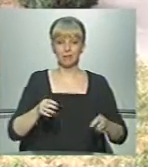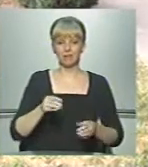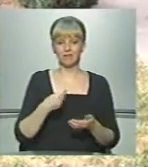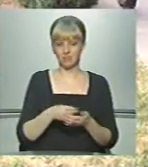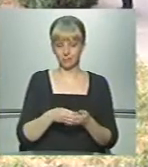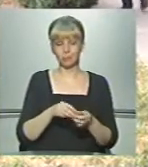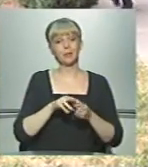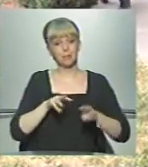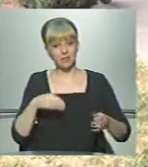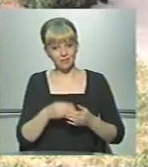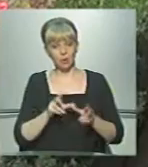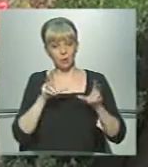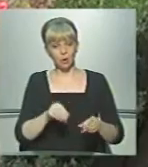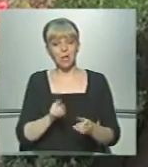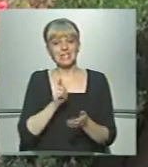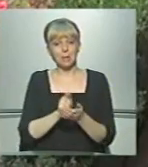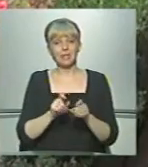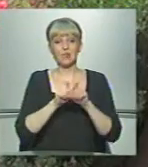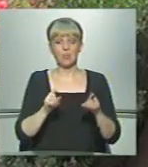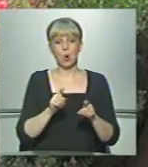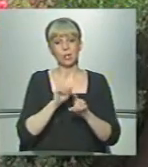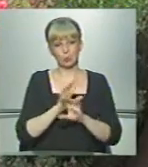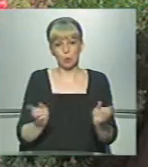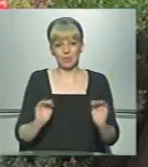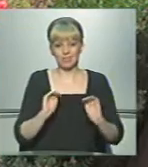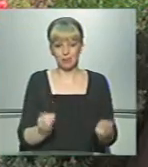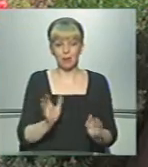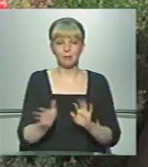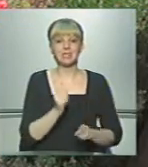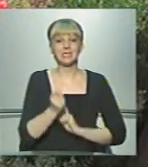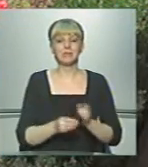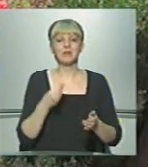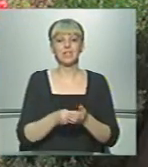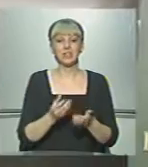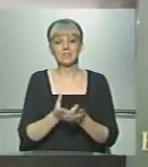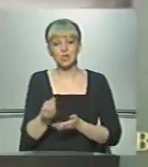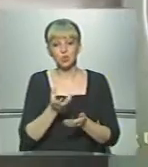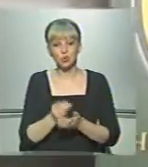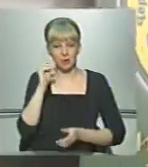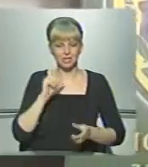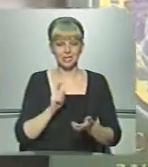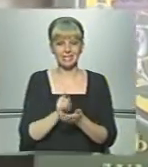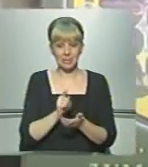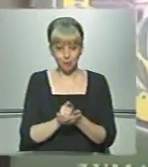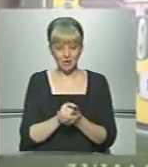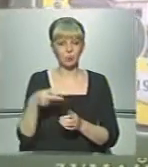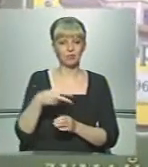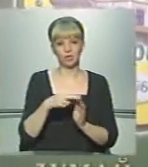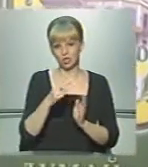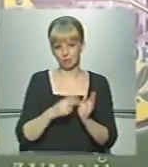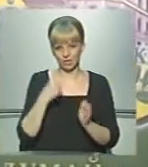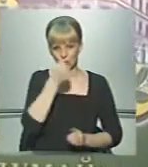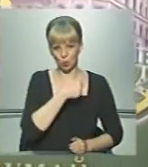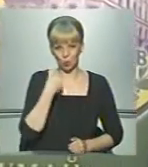пообіцяли, що стипендіальний фонд не буде зменшений після зміни системи фінансування стипендій 2017 року.